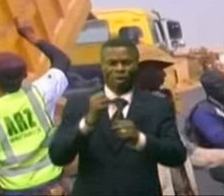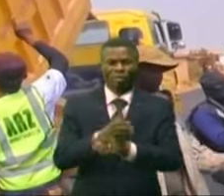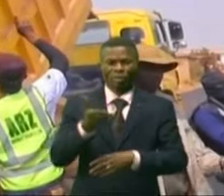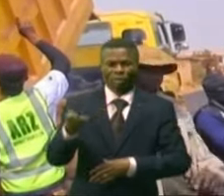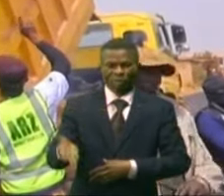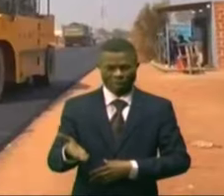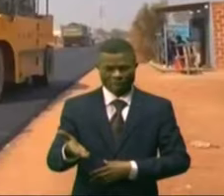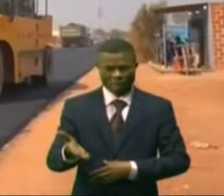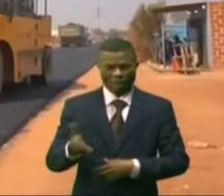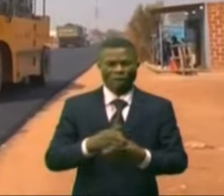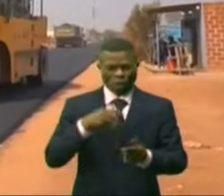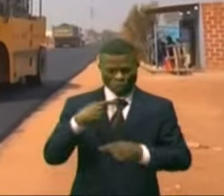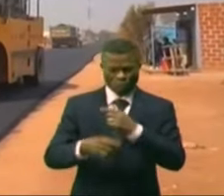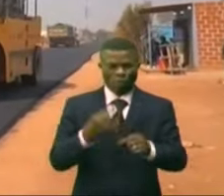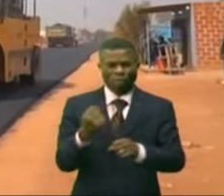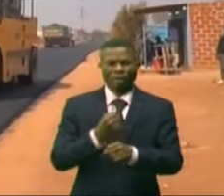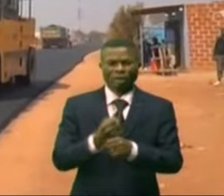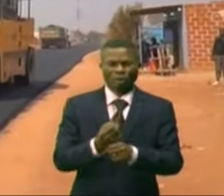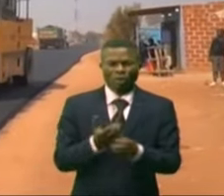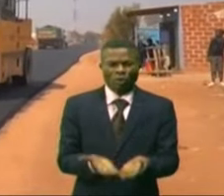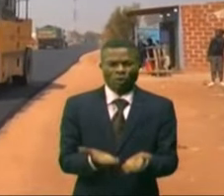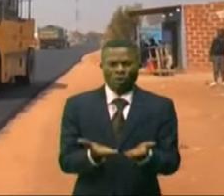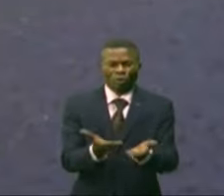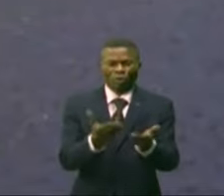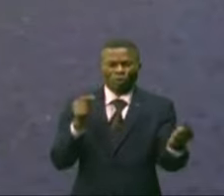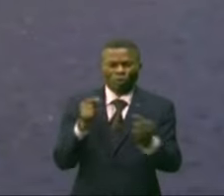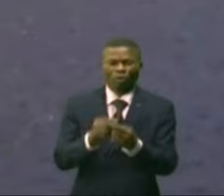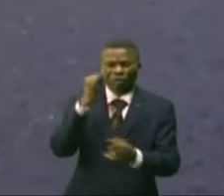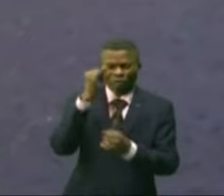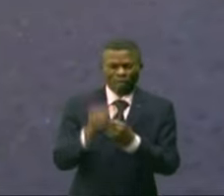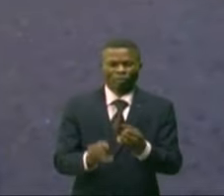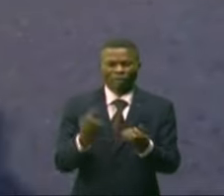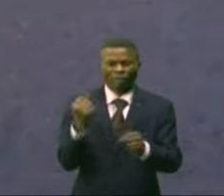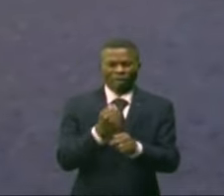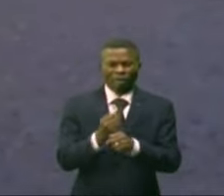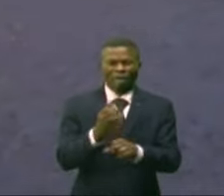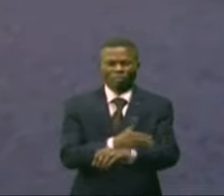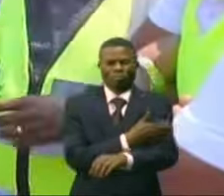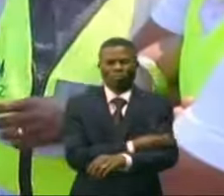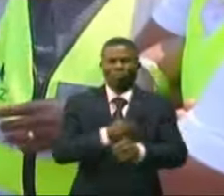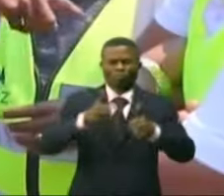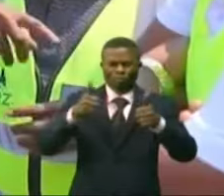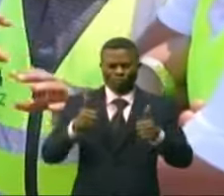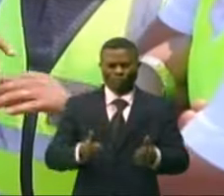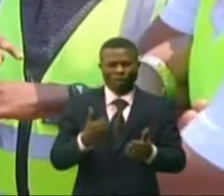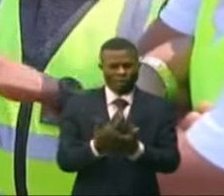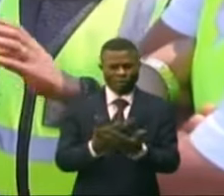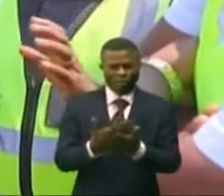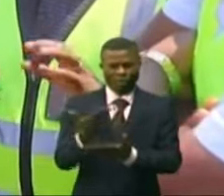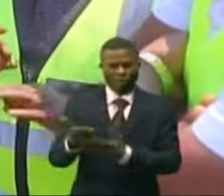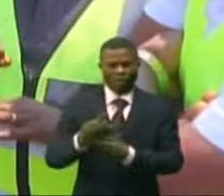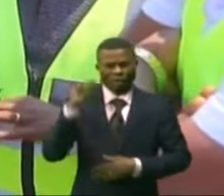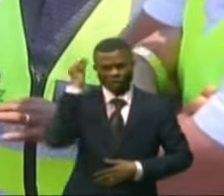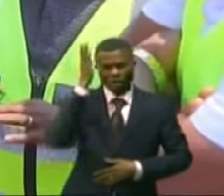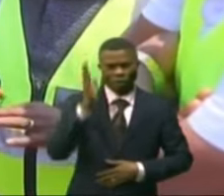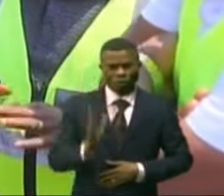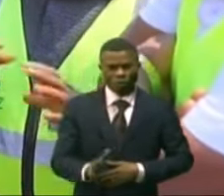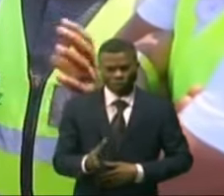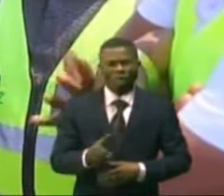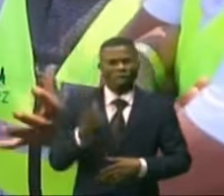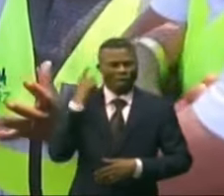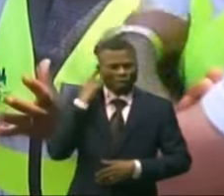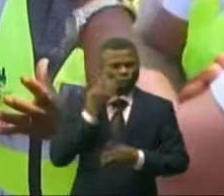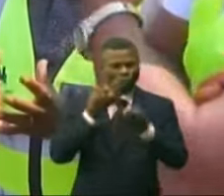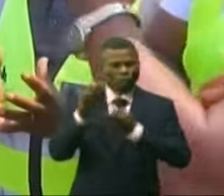sont à pied d'oeuvre du compacteur à la finisseuse. Le travail avance à pas des géants. La gouverneure Masouka a eu des explications